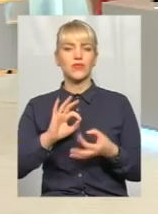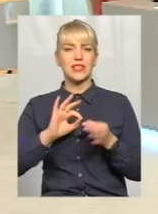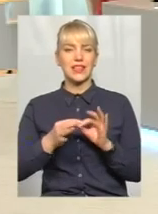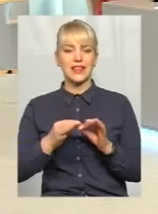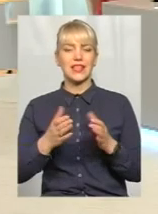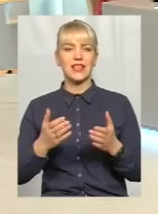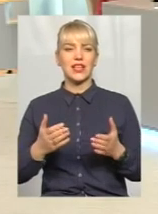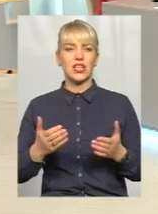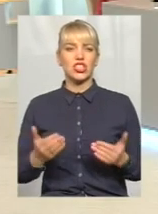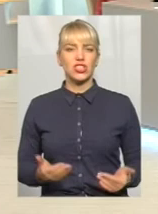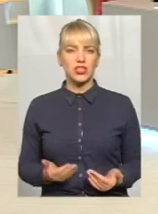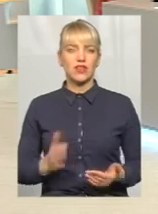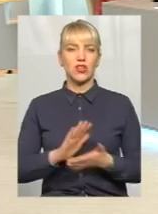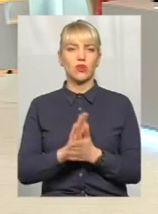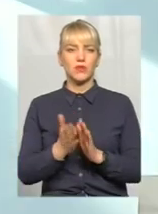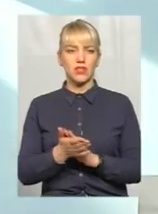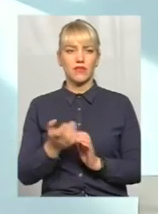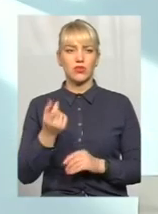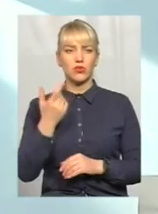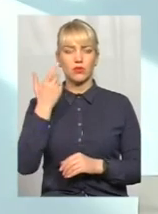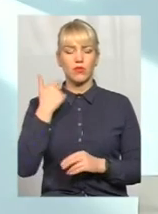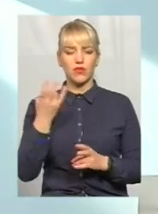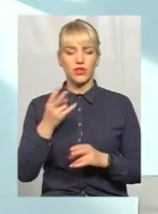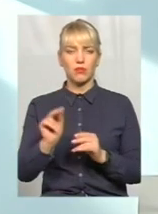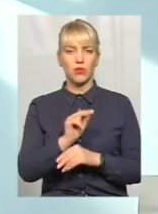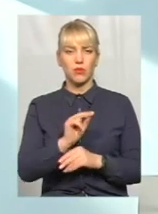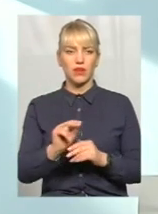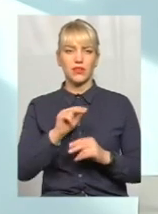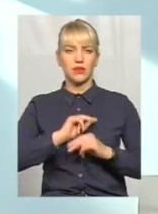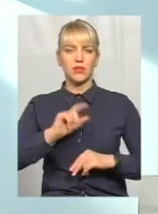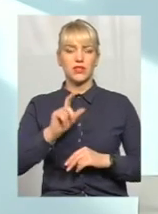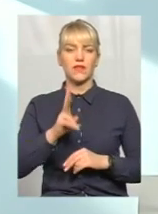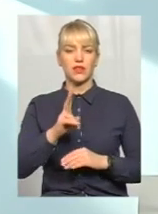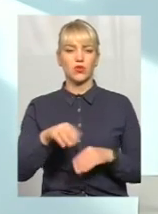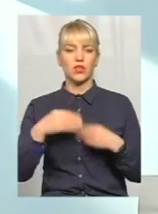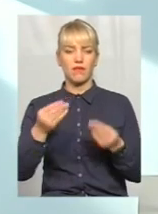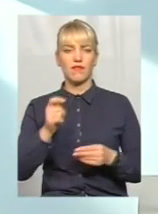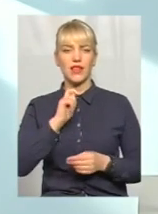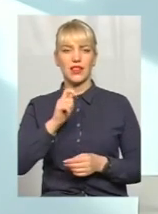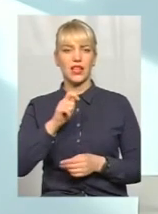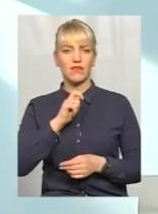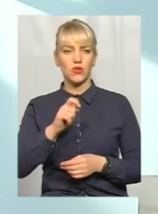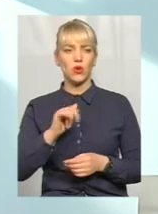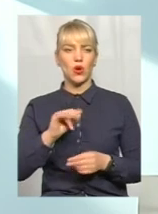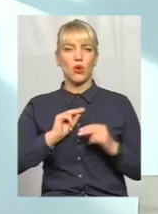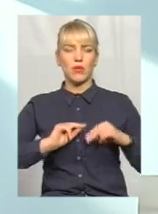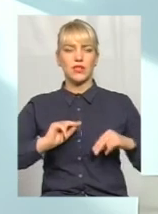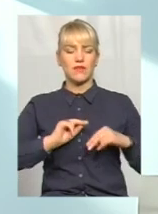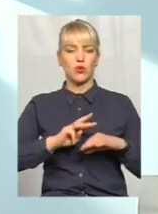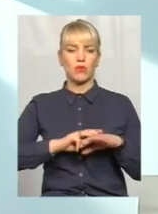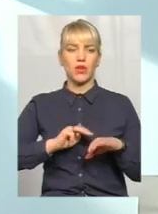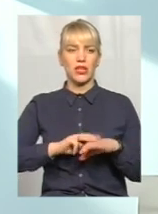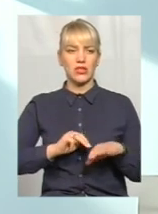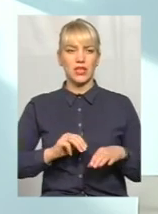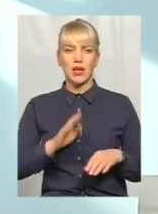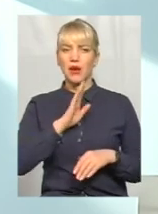Трошечки я повинна поправити працівника, який давав інтерв'ю, працівника міліції, який давав інтерв